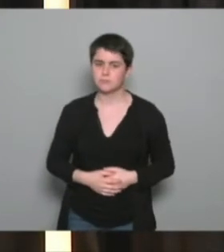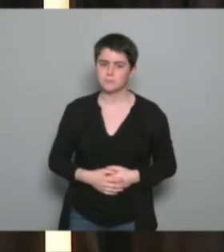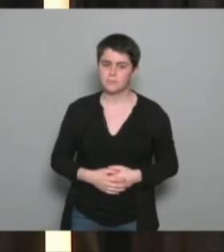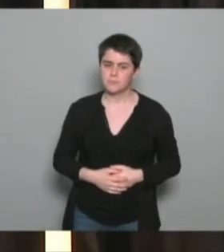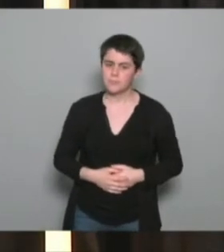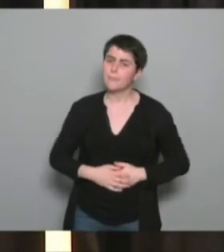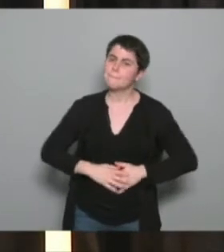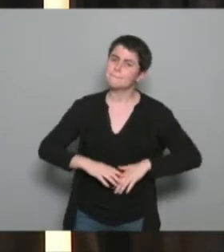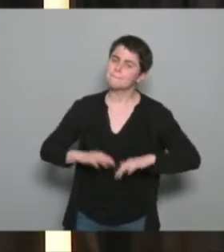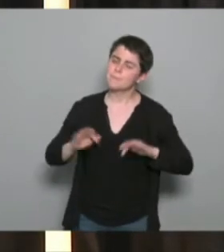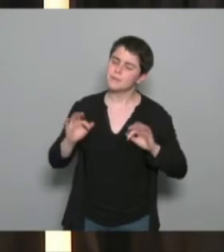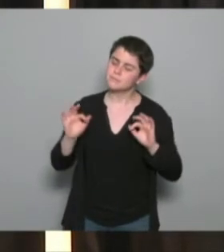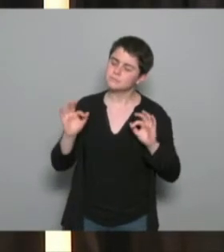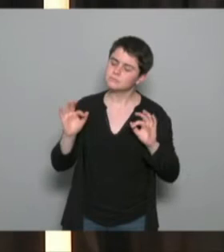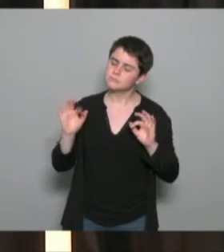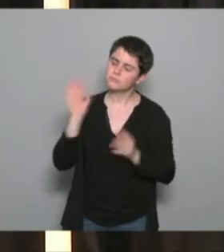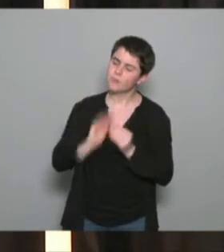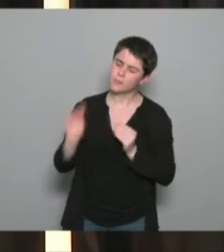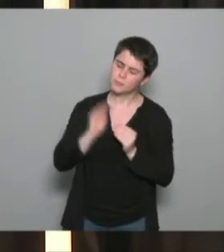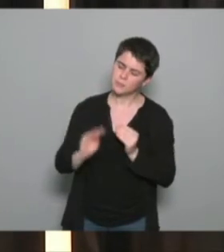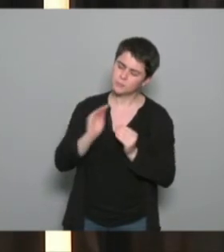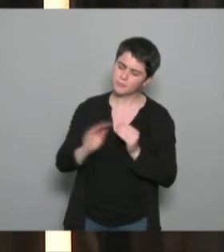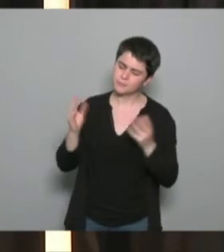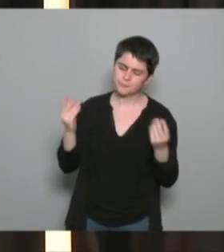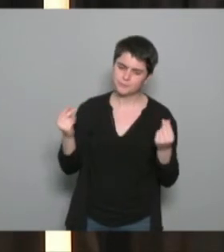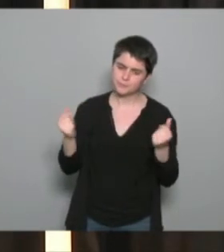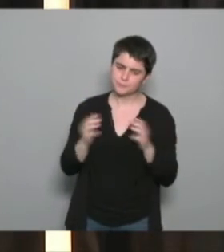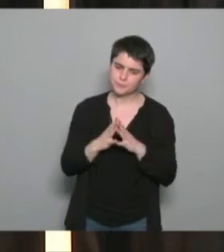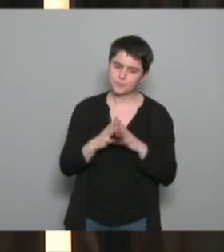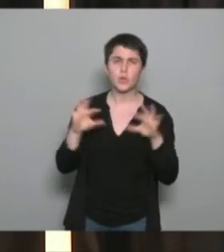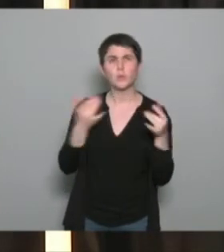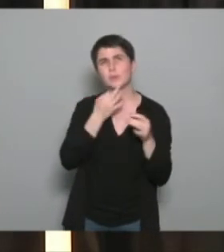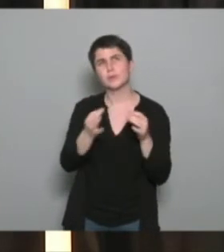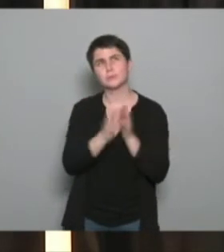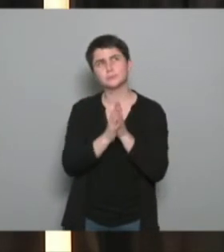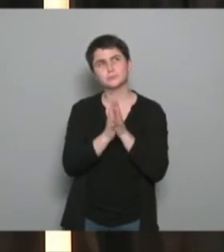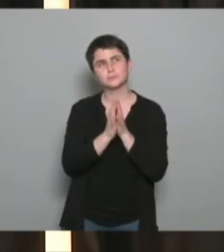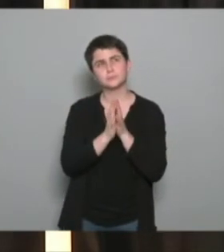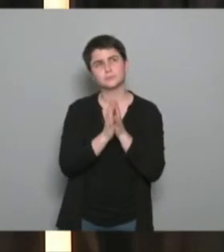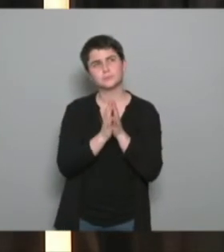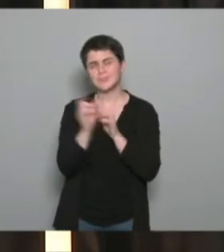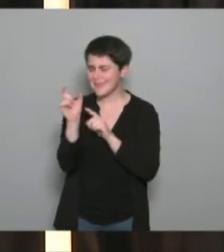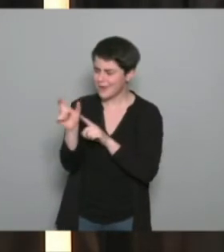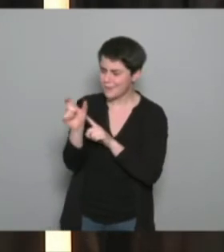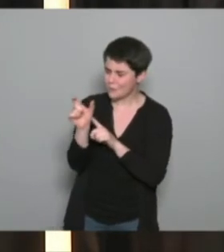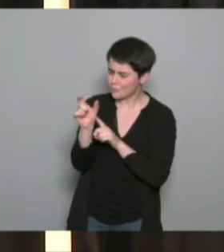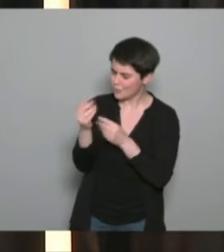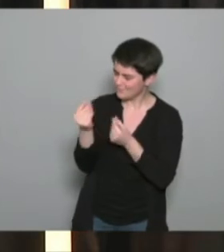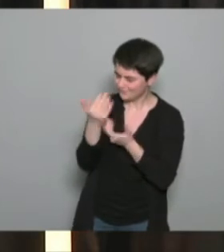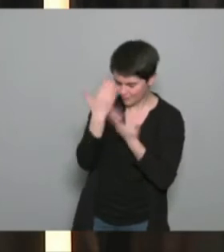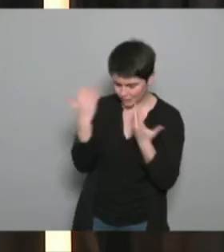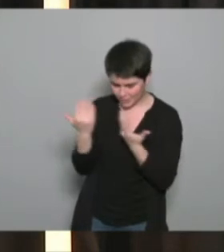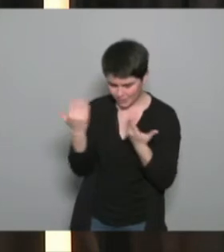la manière dont est comment dirais-je je ne trouve pas le terme mais dont est